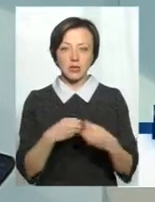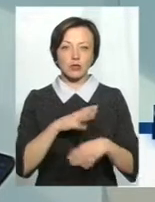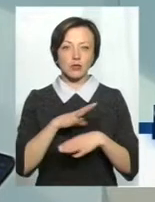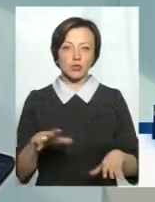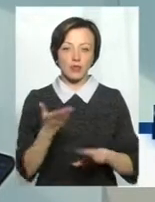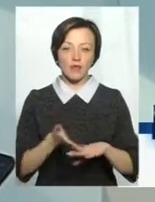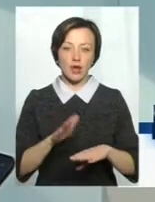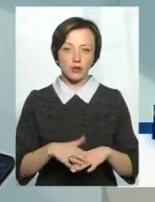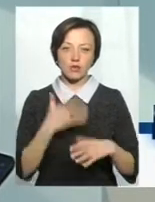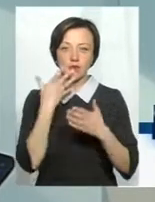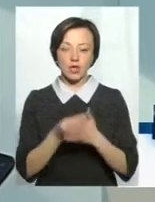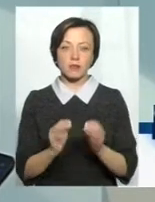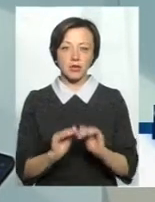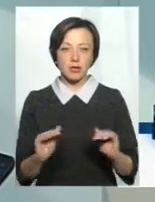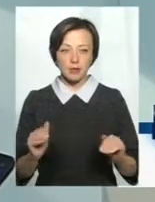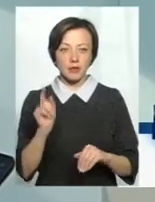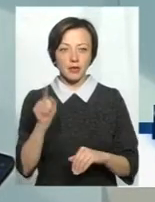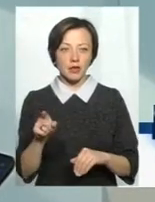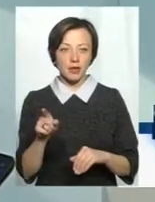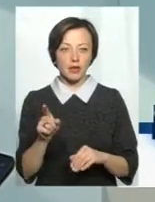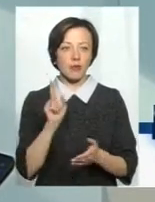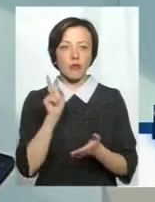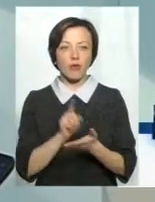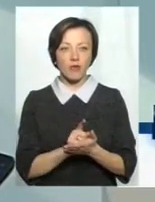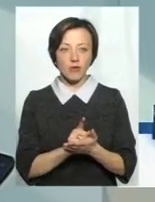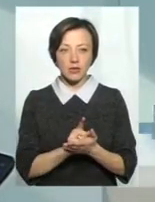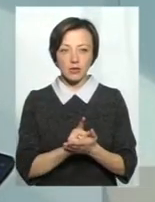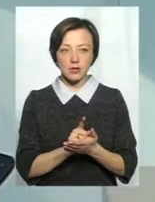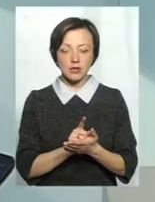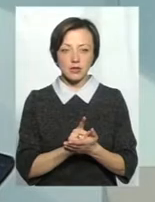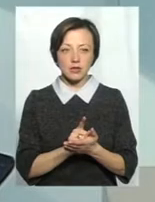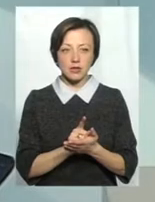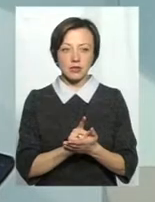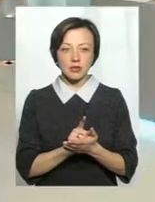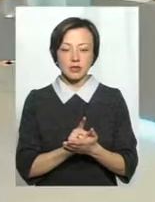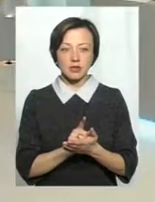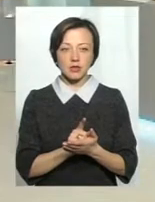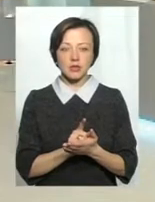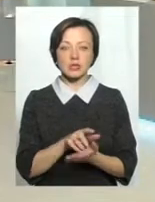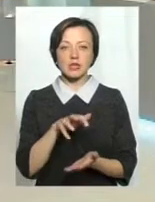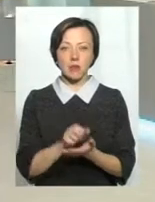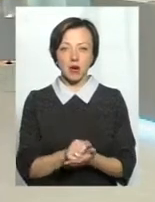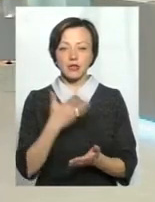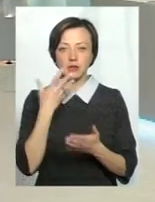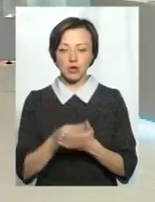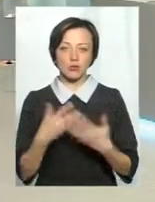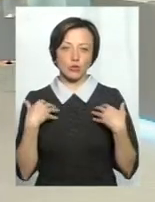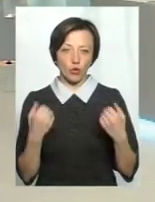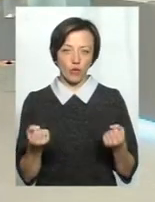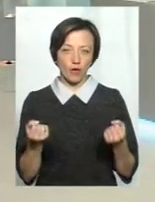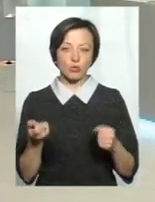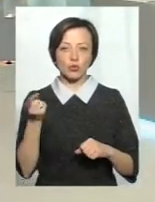втягу своїм дітям, ти не то що повинен, ти повинен займатися своїм здоров'ям.